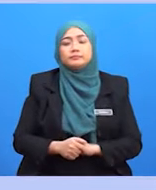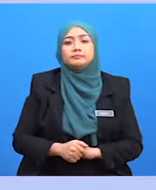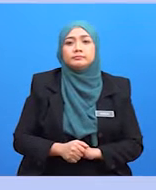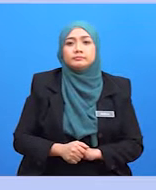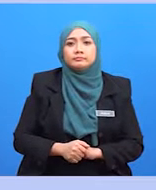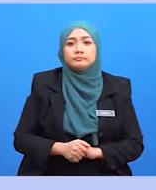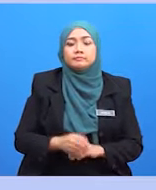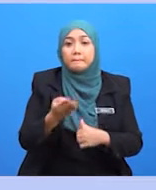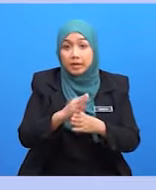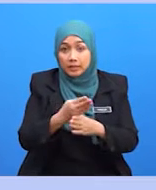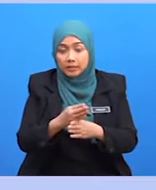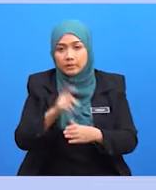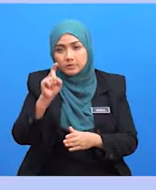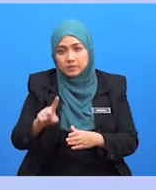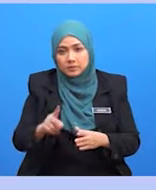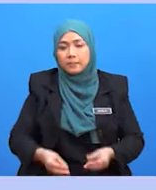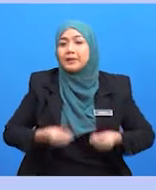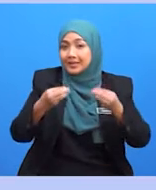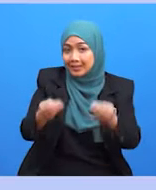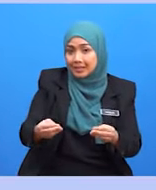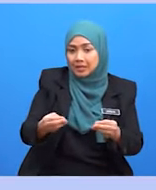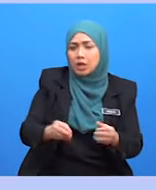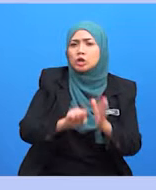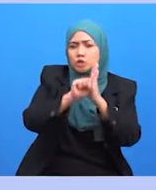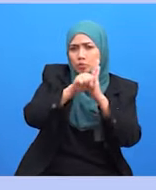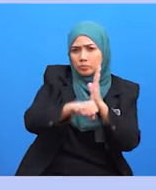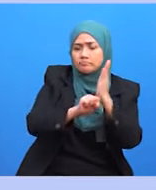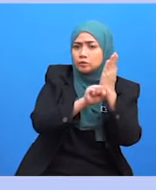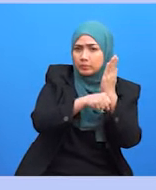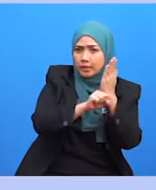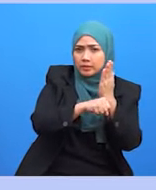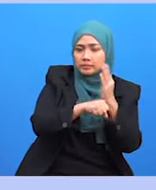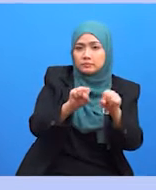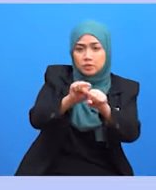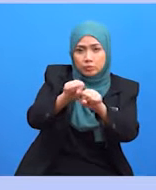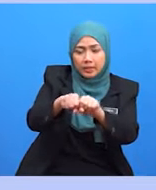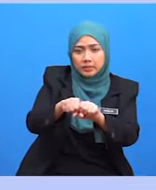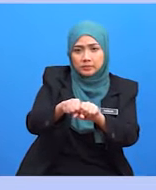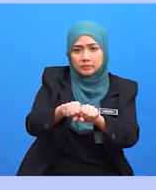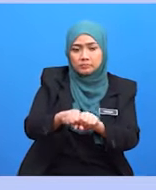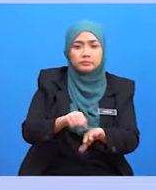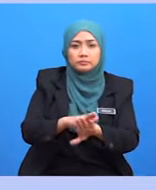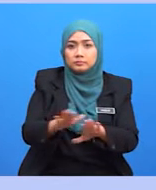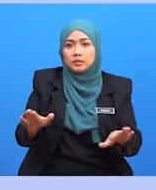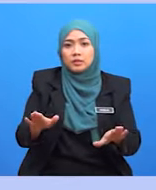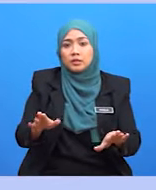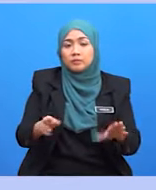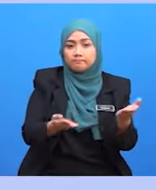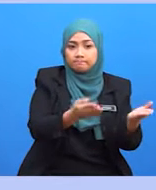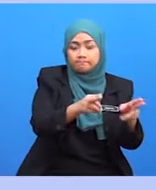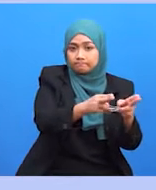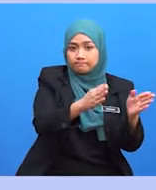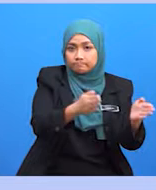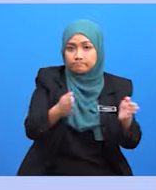Perhatian seharusnya diberikan agar tidak berlaku sebarang pengubah sesuaian terhadap kedudukan di antara logo